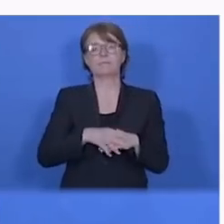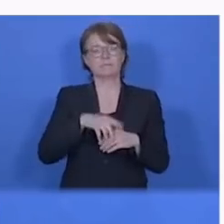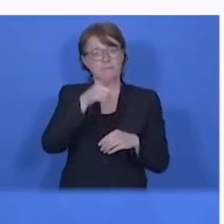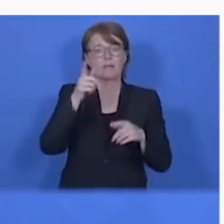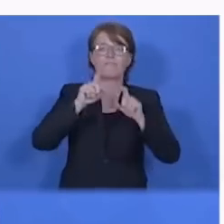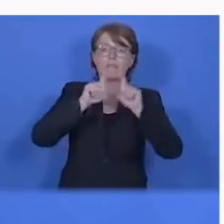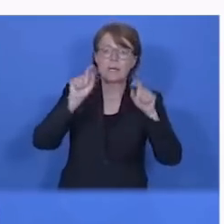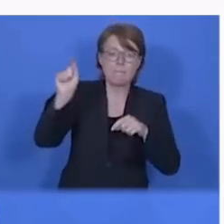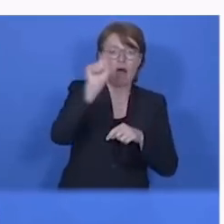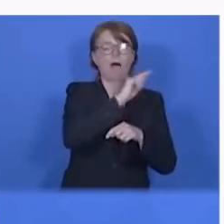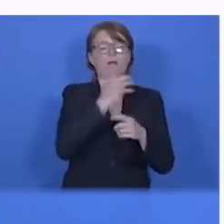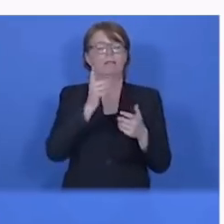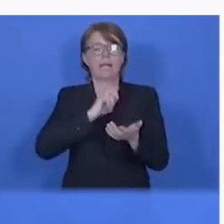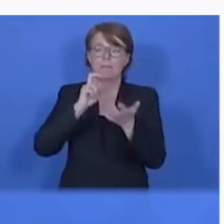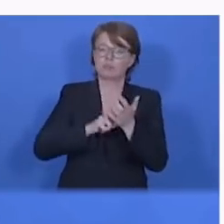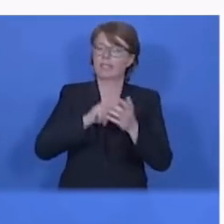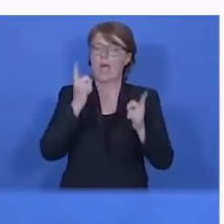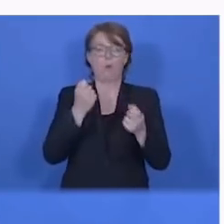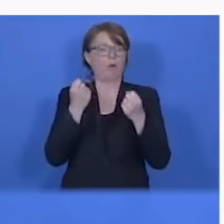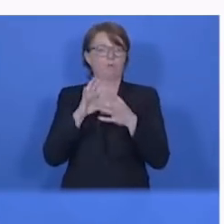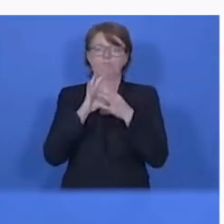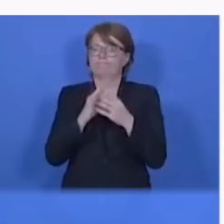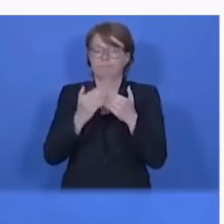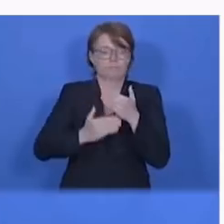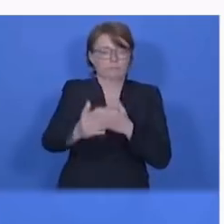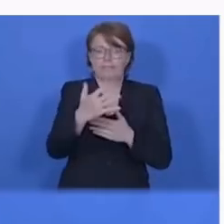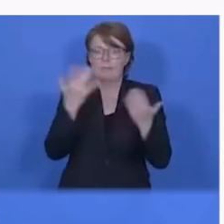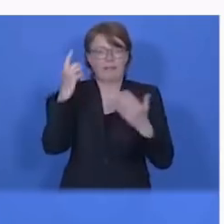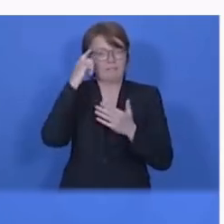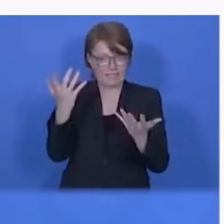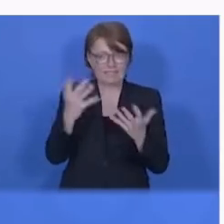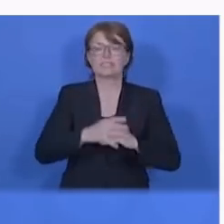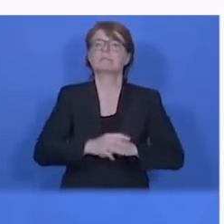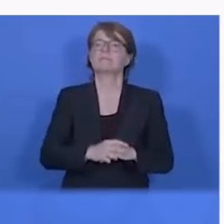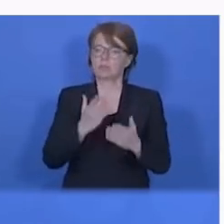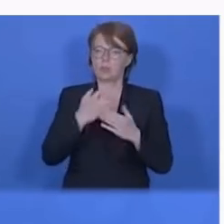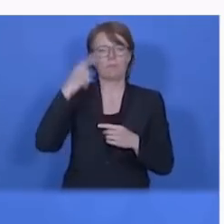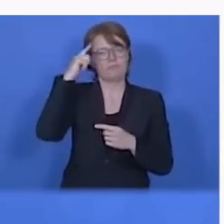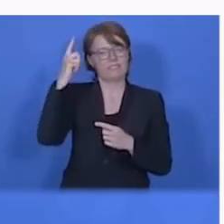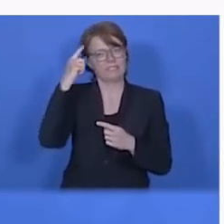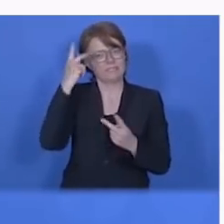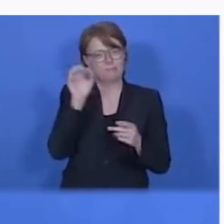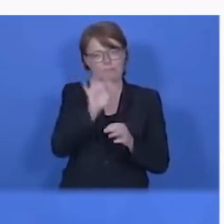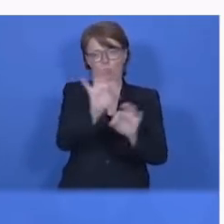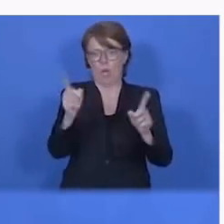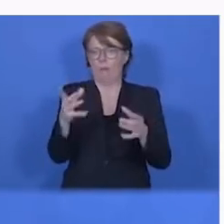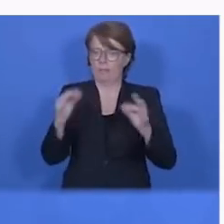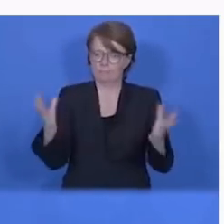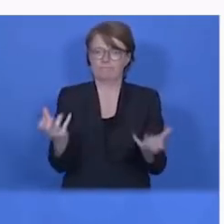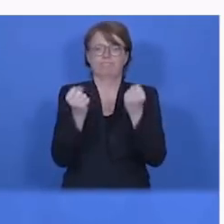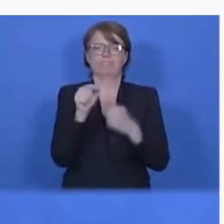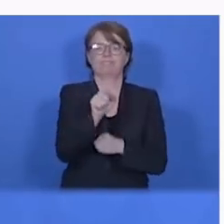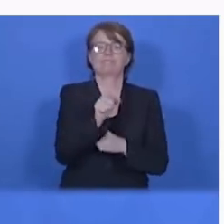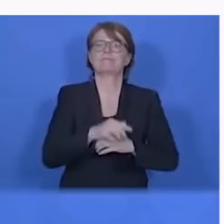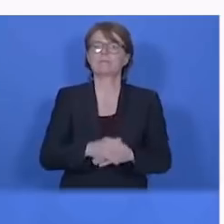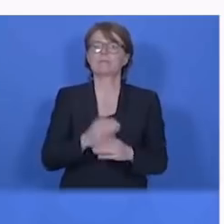همینطور پارک بازی بچه ها میتونن سر بگیرن از نوع کارشون رو همچنین مراسم مذهبی که